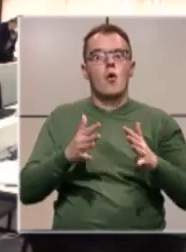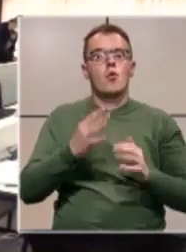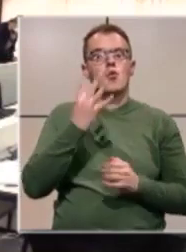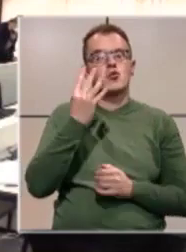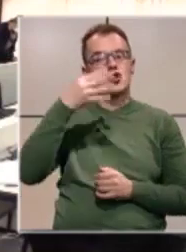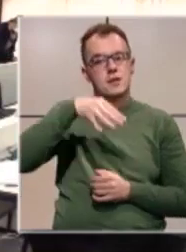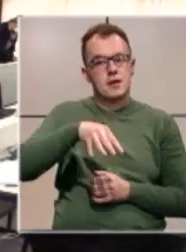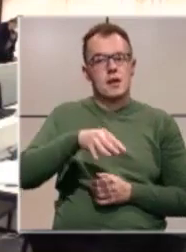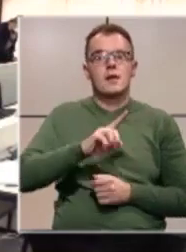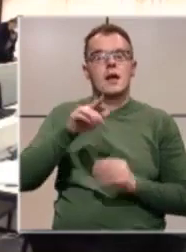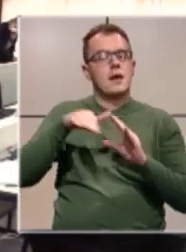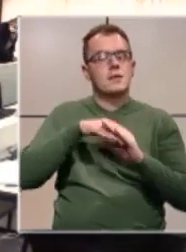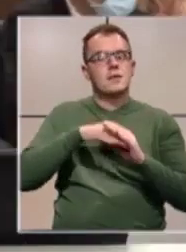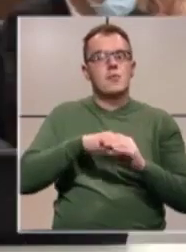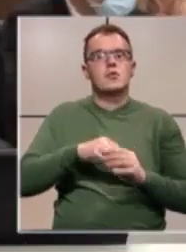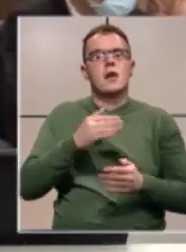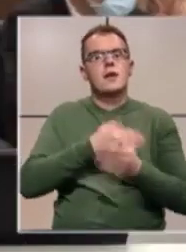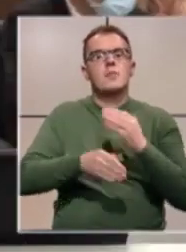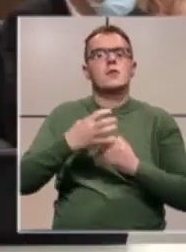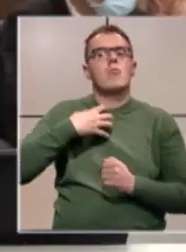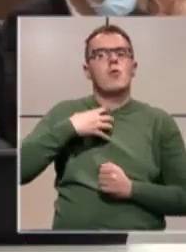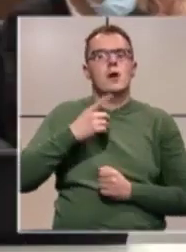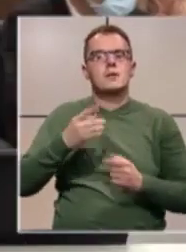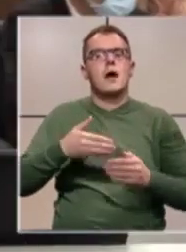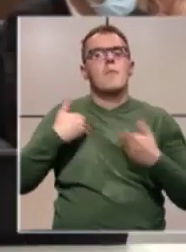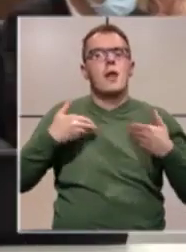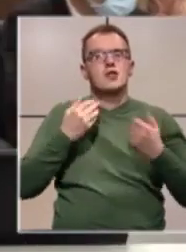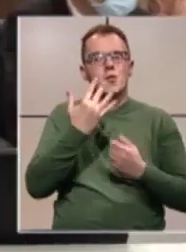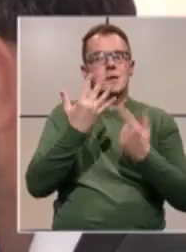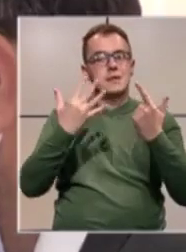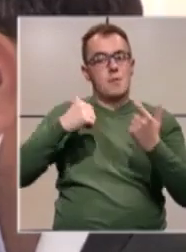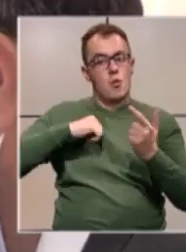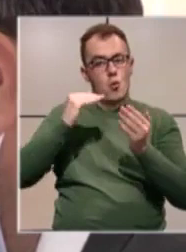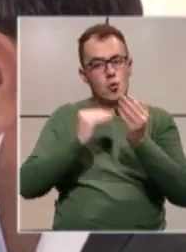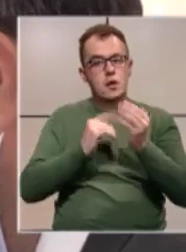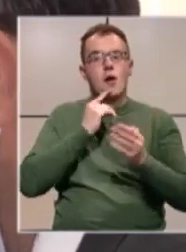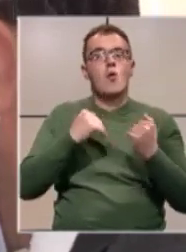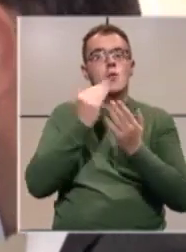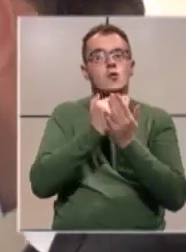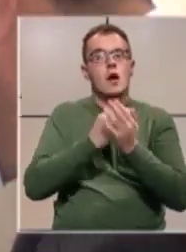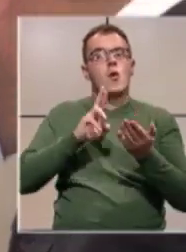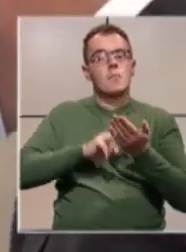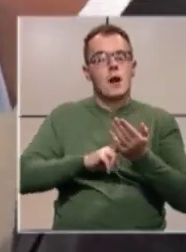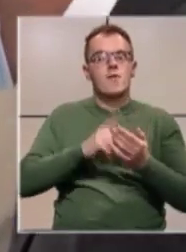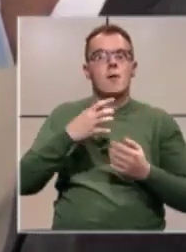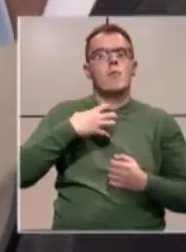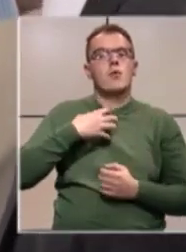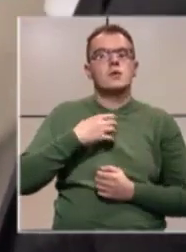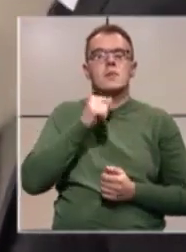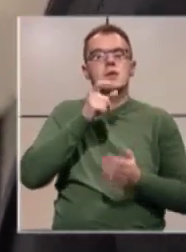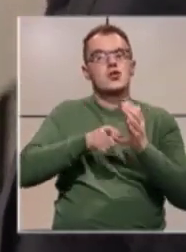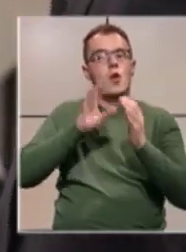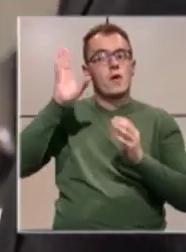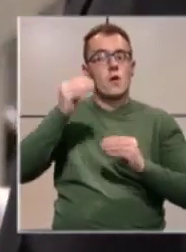4.000 nezaposlenih demobilisanih boraca, mlađih od 57 godina, koji po zakonu o pravima demobilisanih boraca i